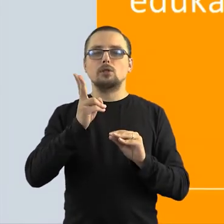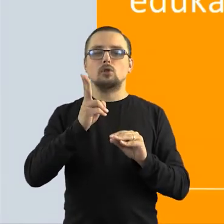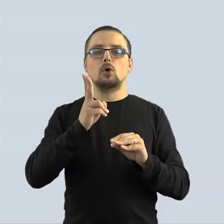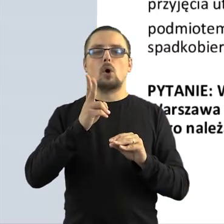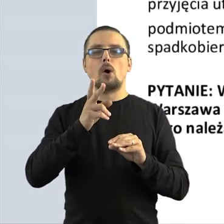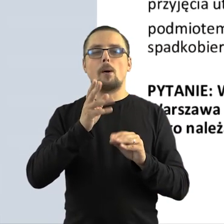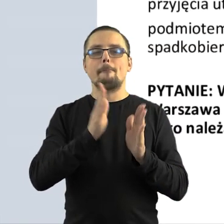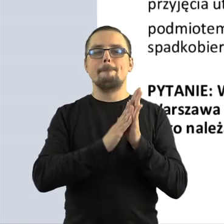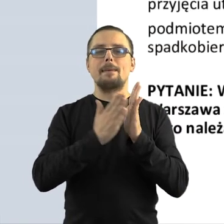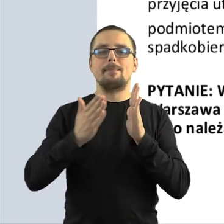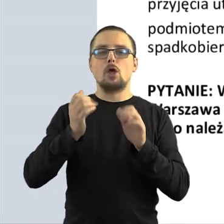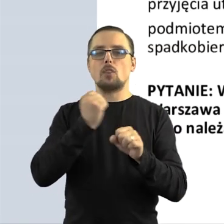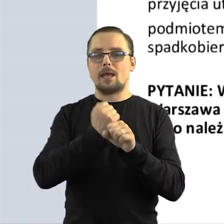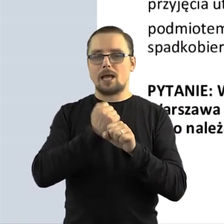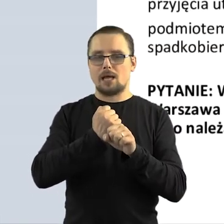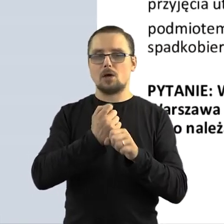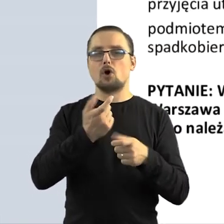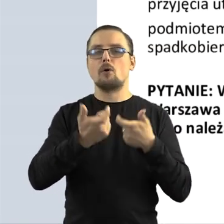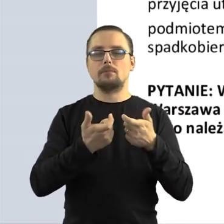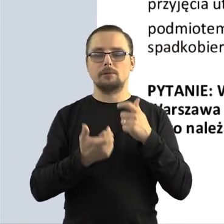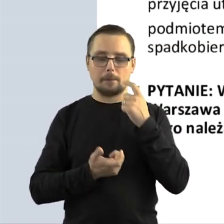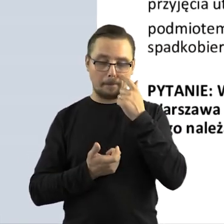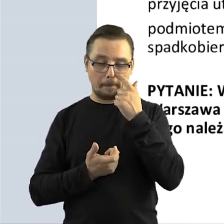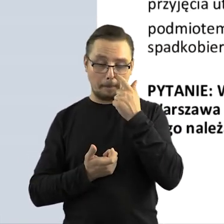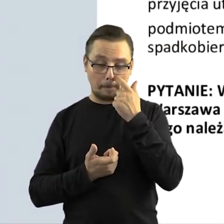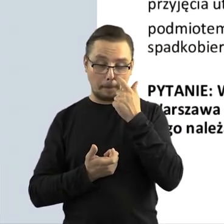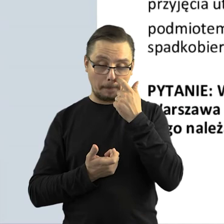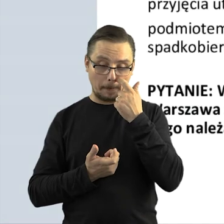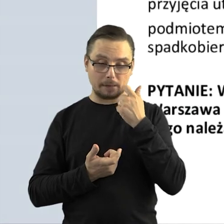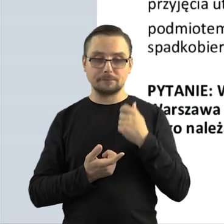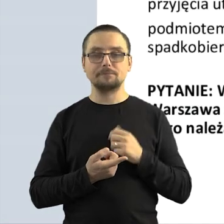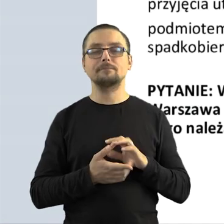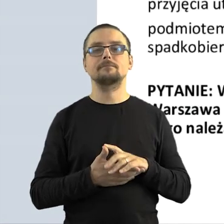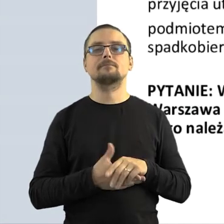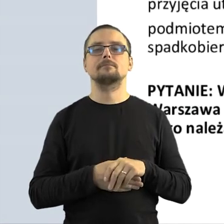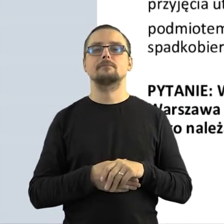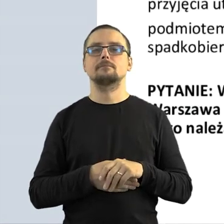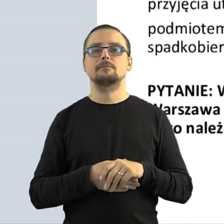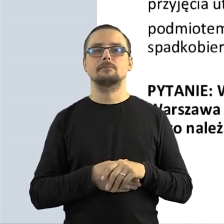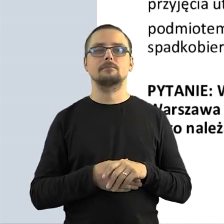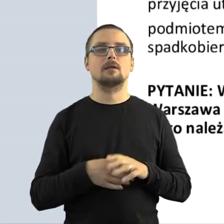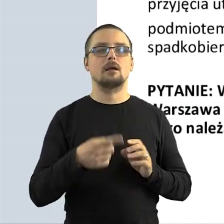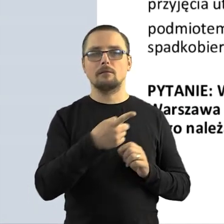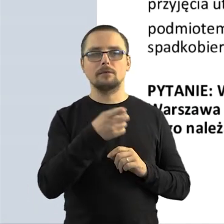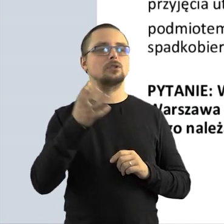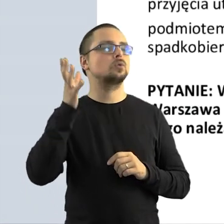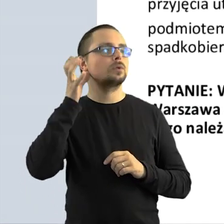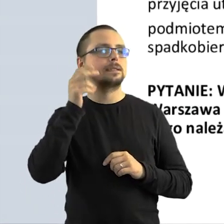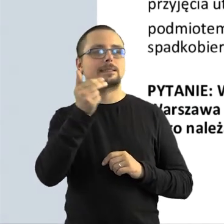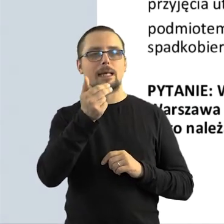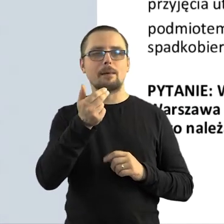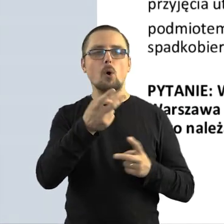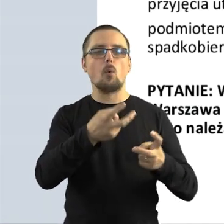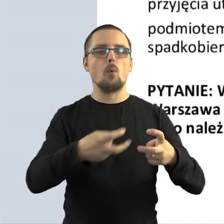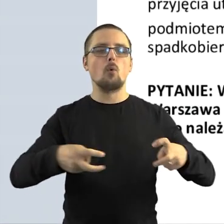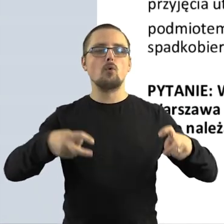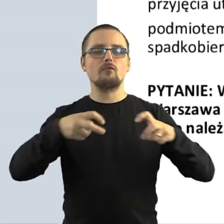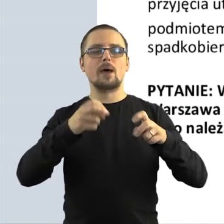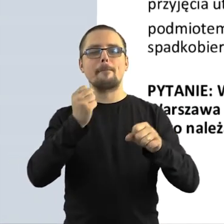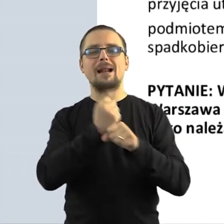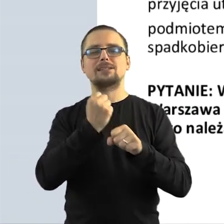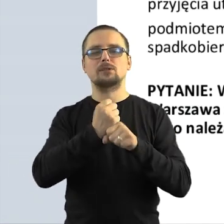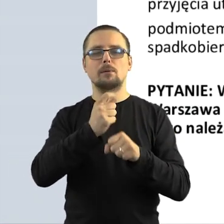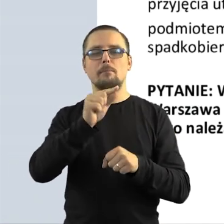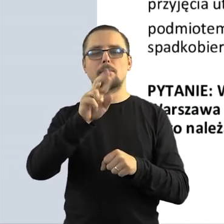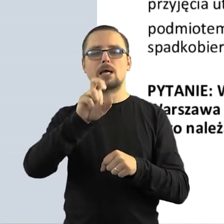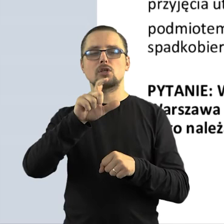bibliotekarzy? I tutaj znowu pokazuję to Państwu, że słyszeli, pokazuję to mi, że słyszeli Państwo o czymś